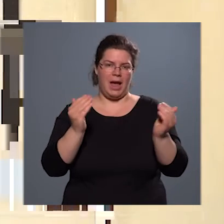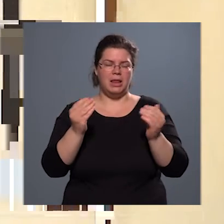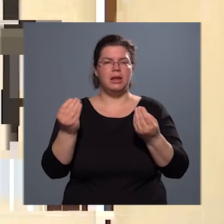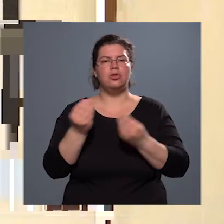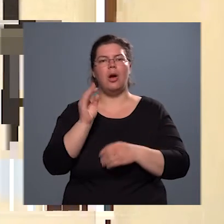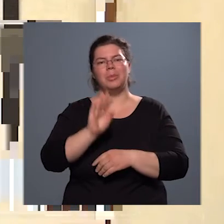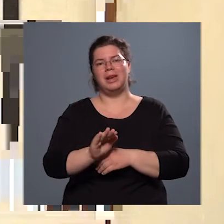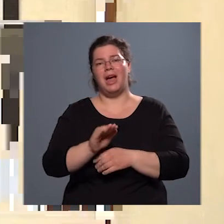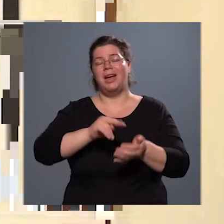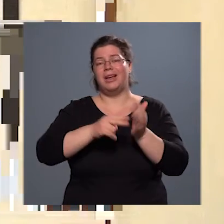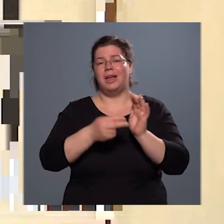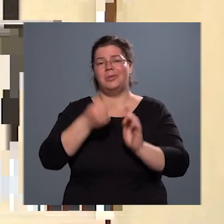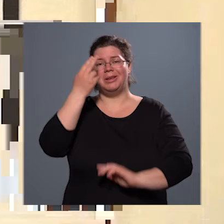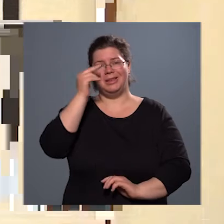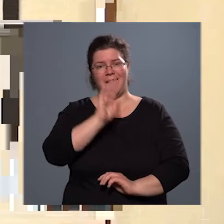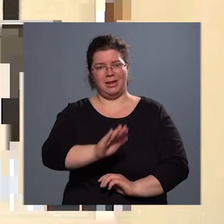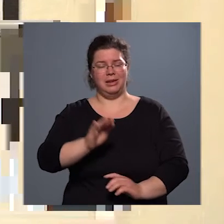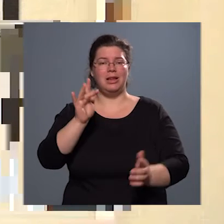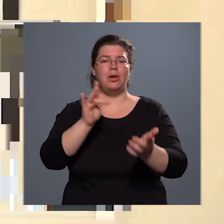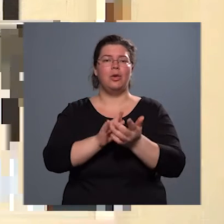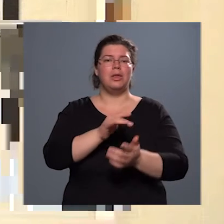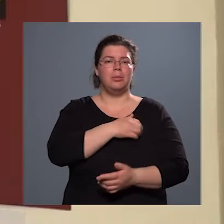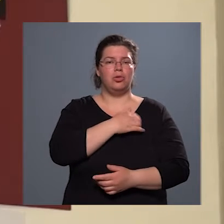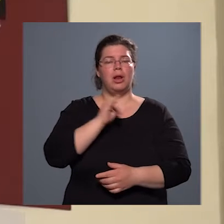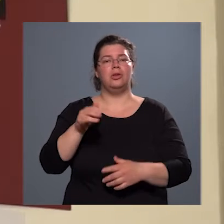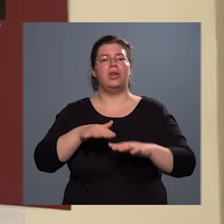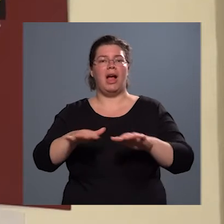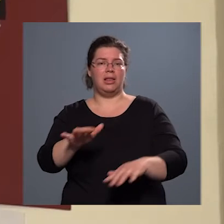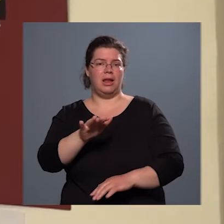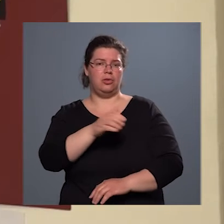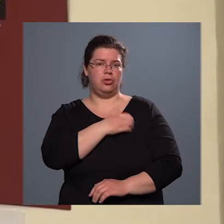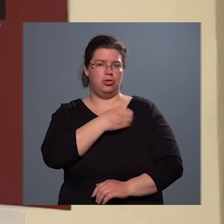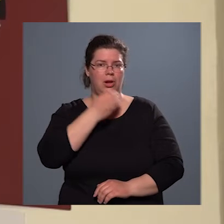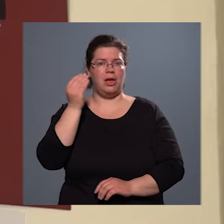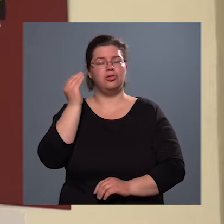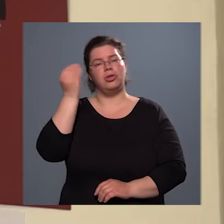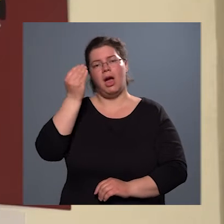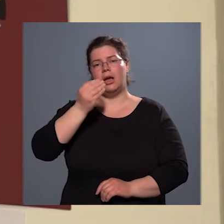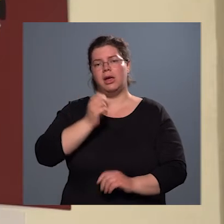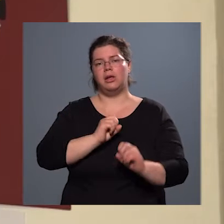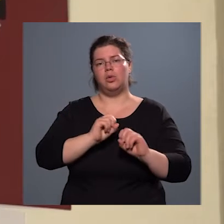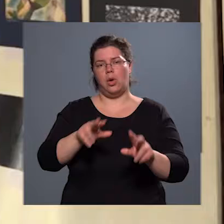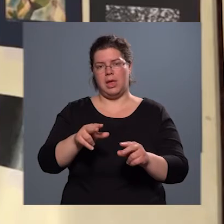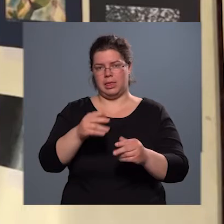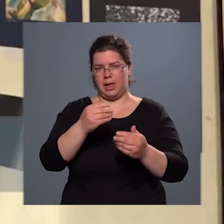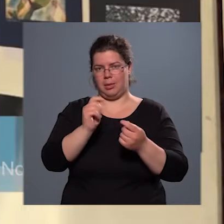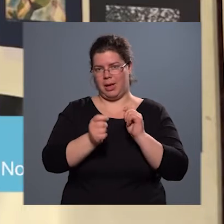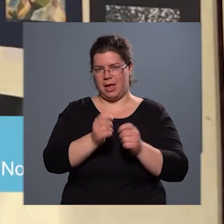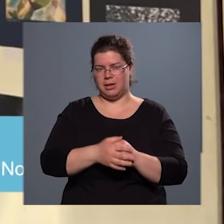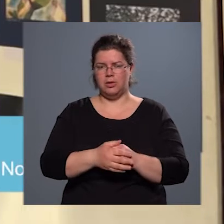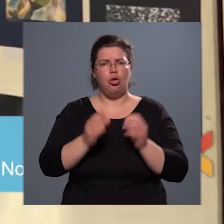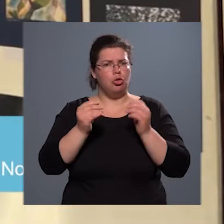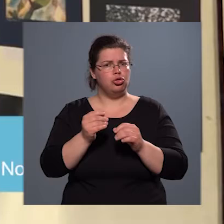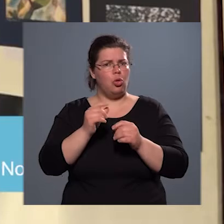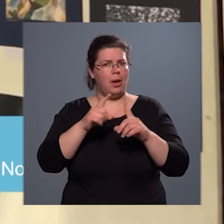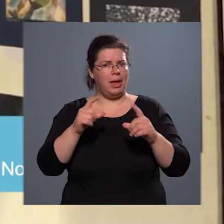diákjainak középiskolás és általános iskolás diákjai küldhettek be pályázatot. Nagyon sok kép érkezett,